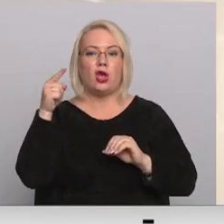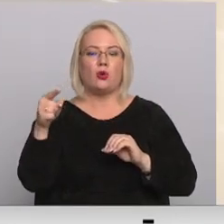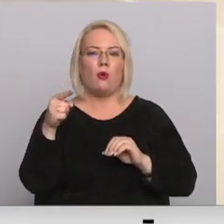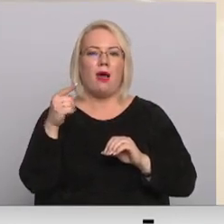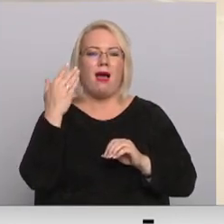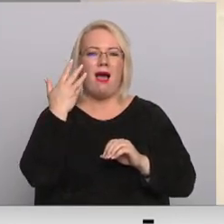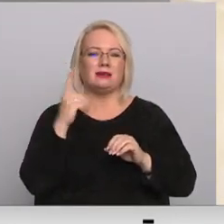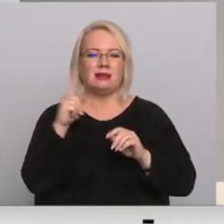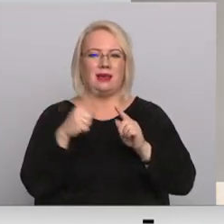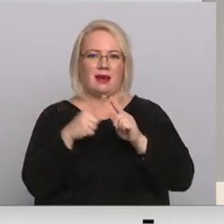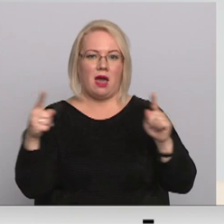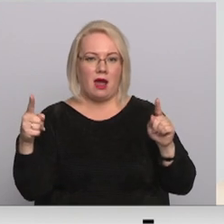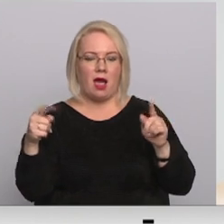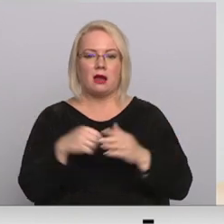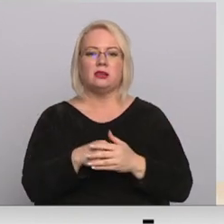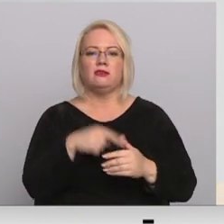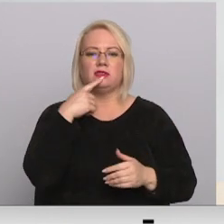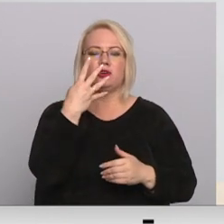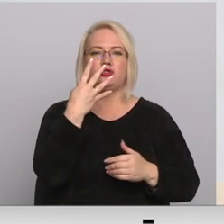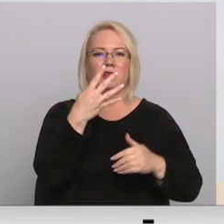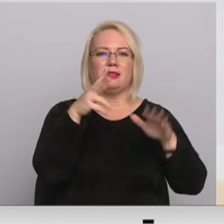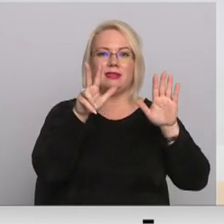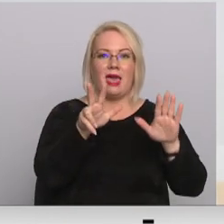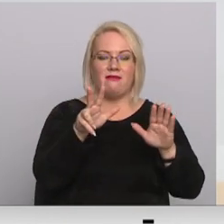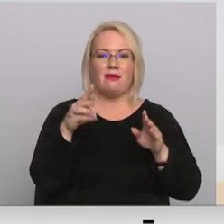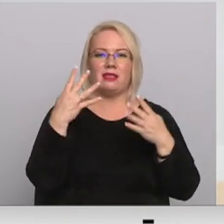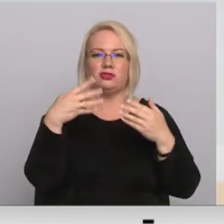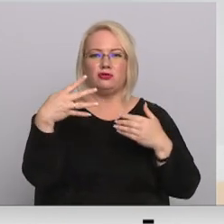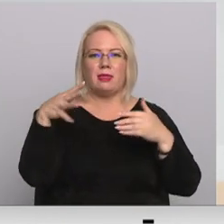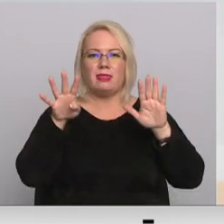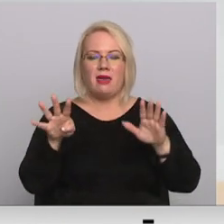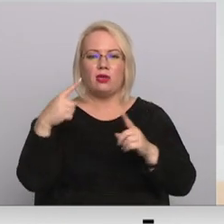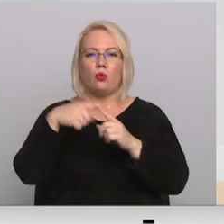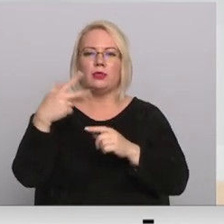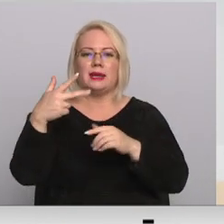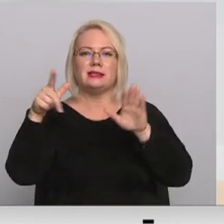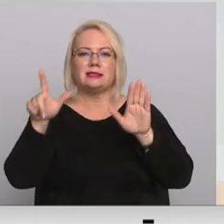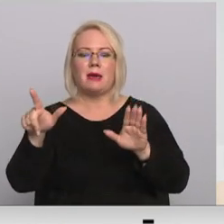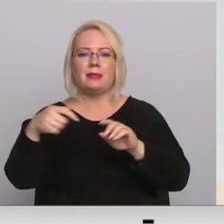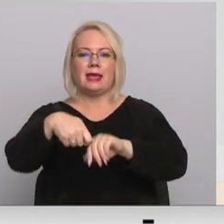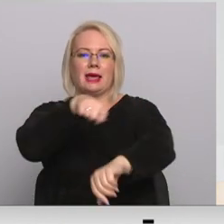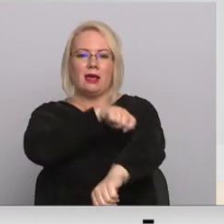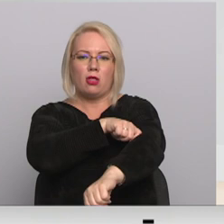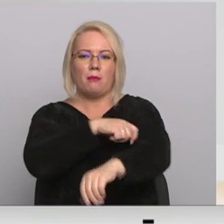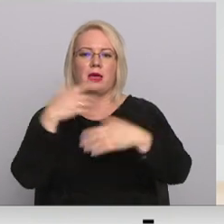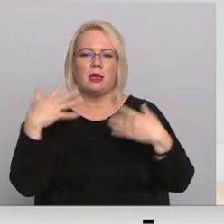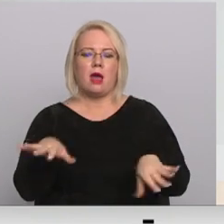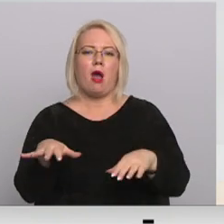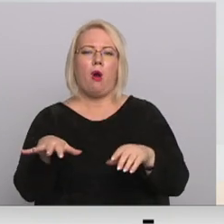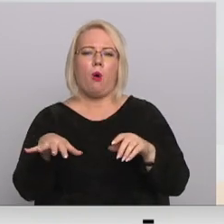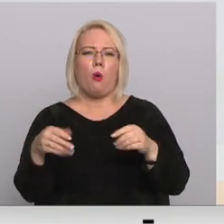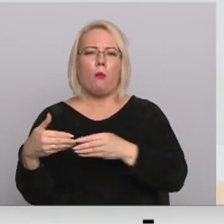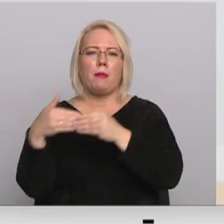garākas. 49 un 37 kilometri tātad ir jau piegādātais šis daudzums.